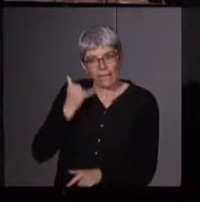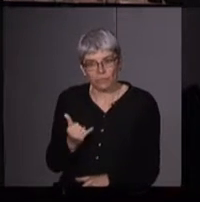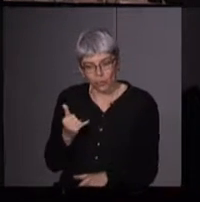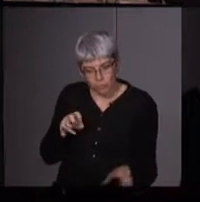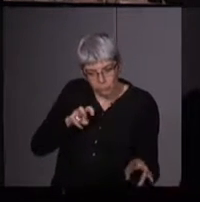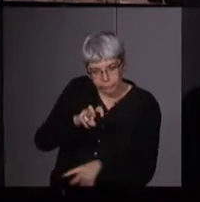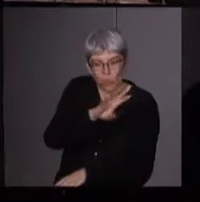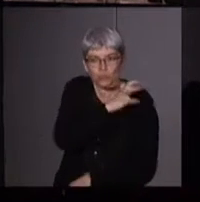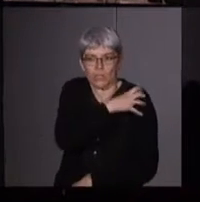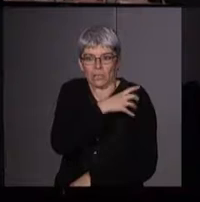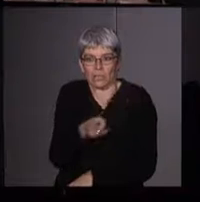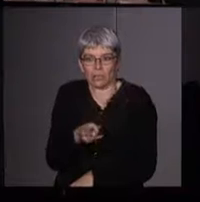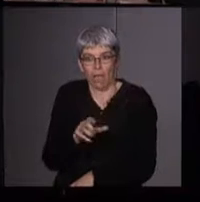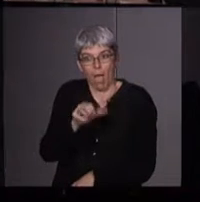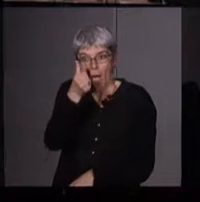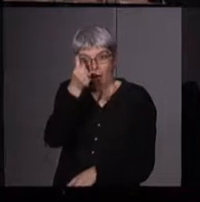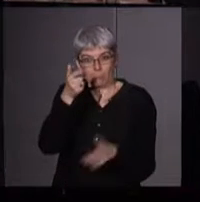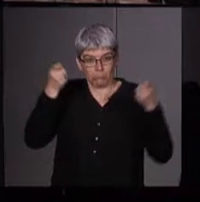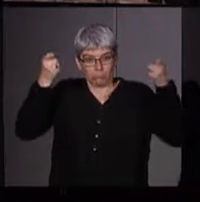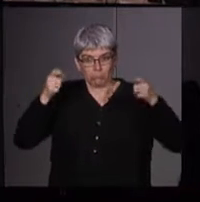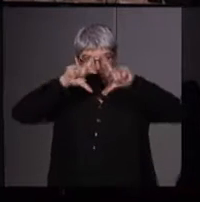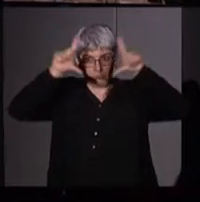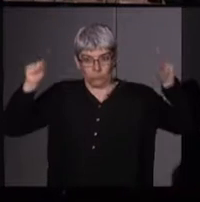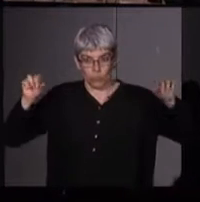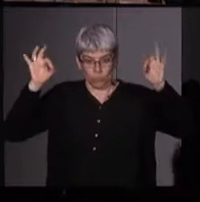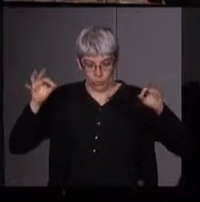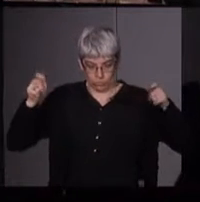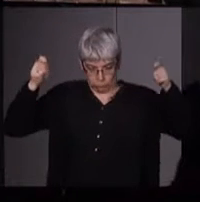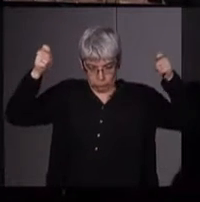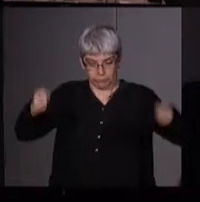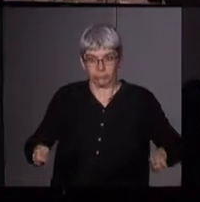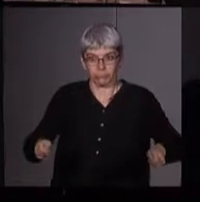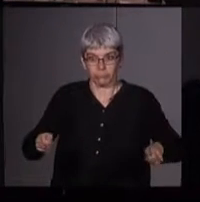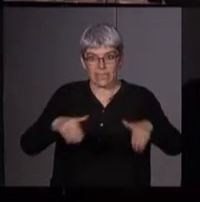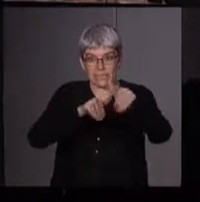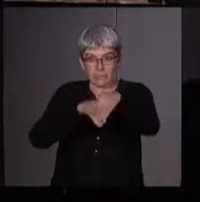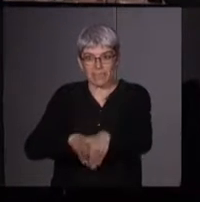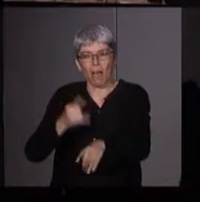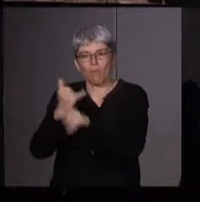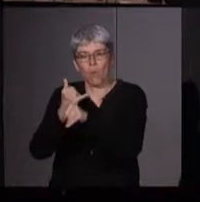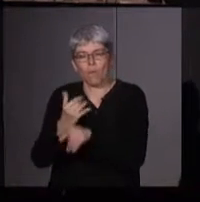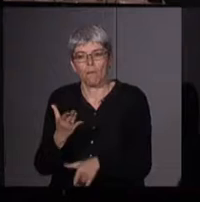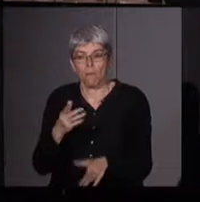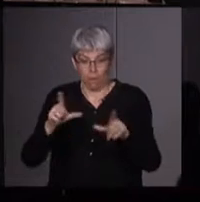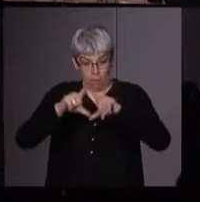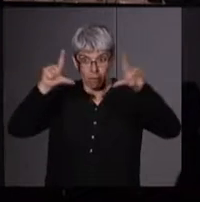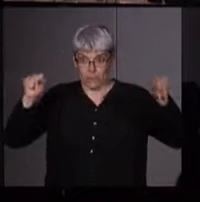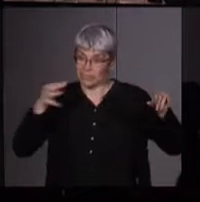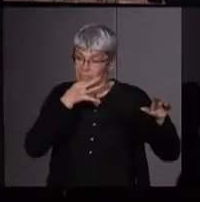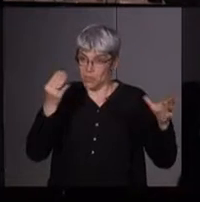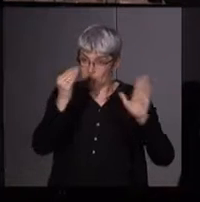à Washington avec un seul écriteau qu'elle vient déposer dans ce cimetière. Et l'écriteau dit,